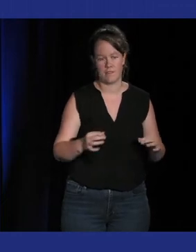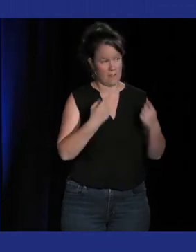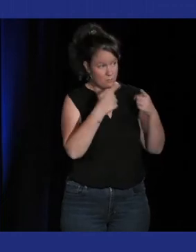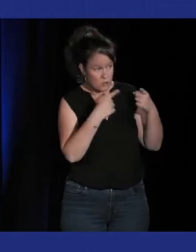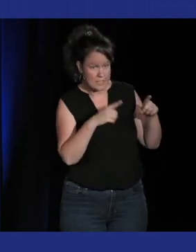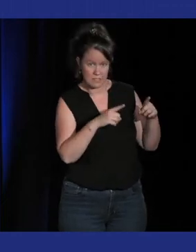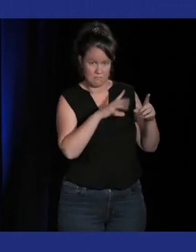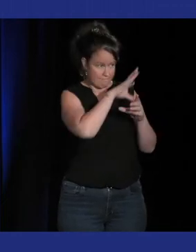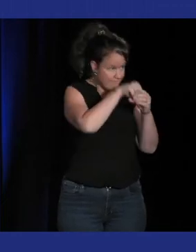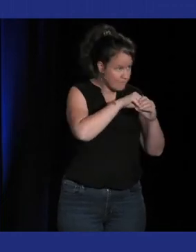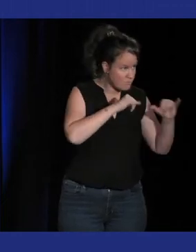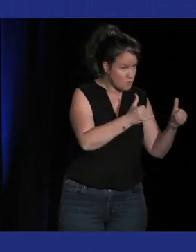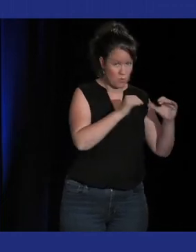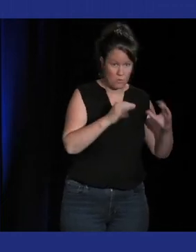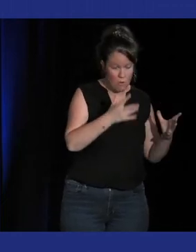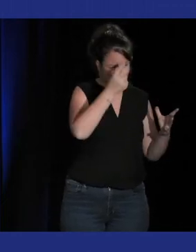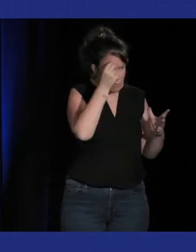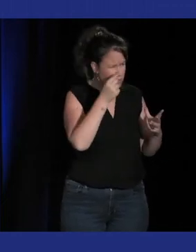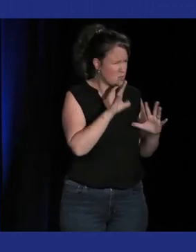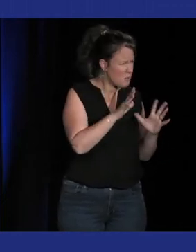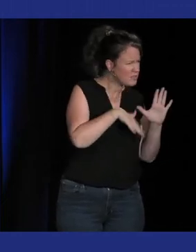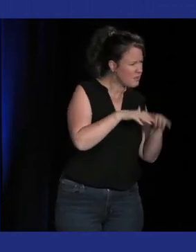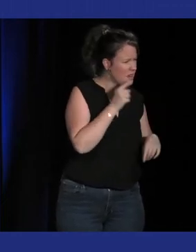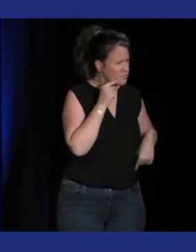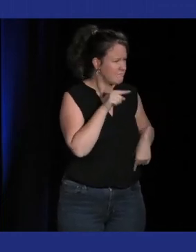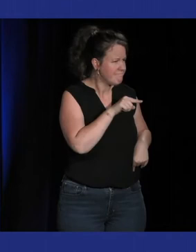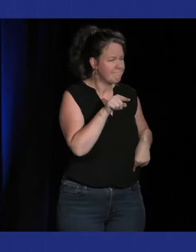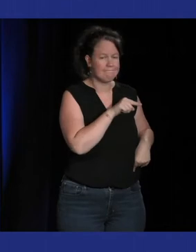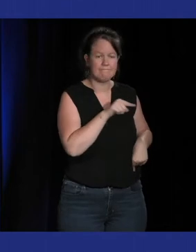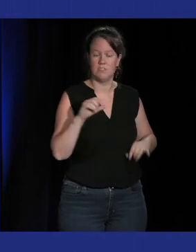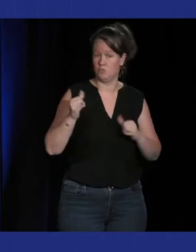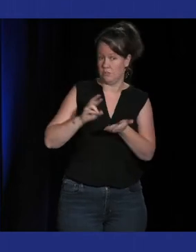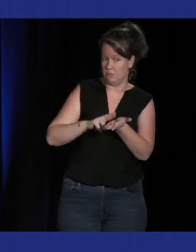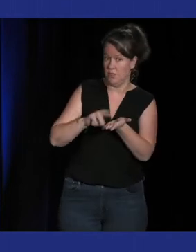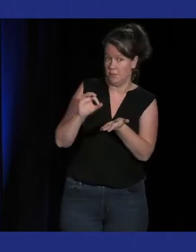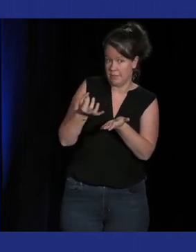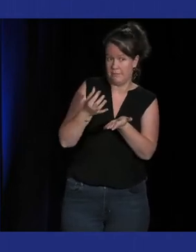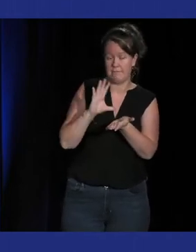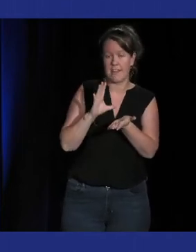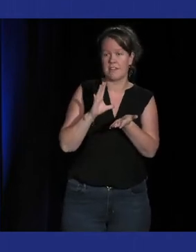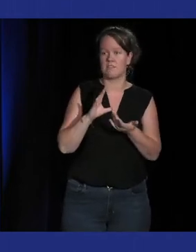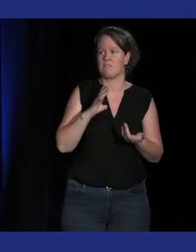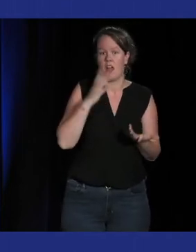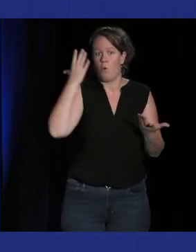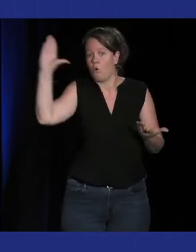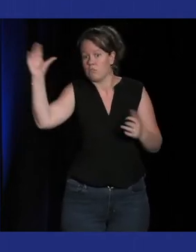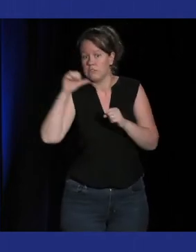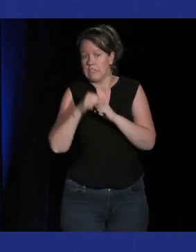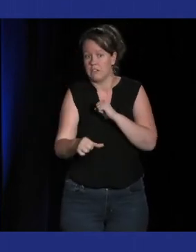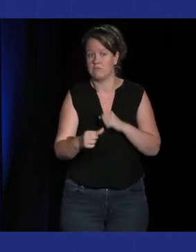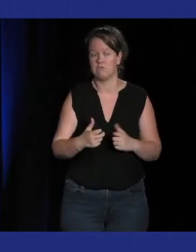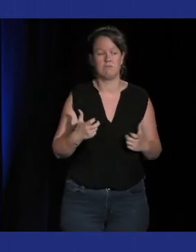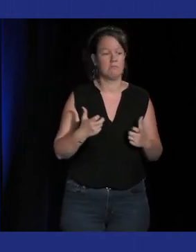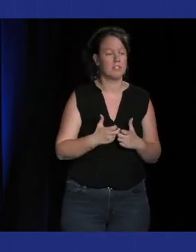le jeu vidéo c'est pas juste il y le musicaux il le jeu de rythme mais c vrai que ça ne se limite pas à ça et en fait la musicalité on peut aussi l'apercevoir